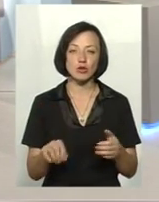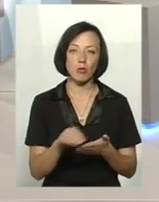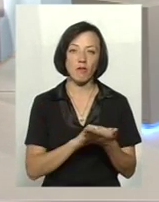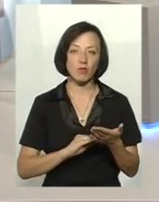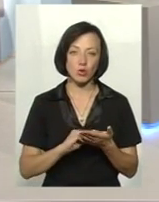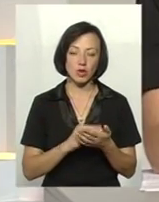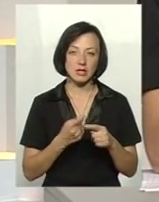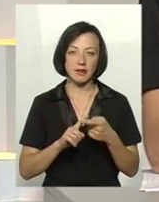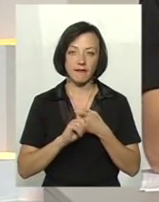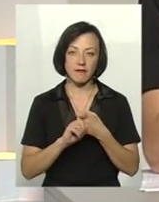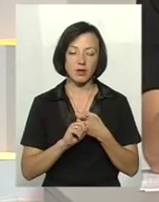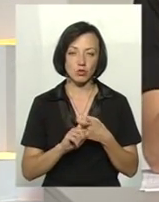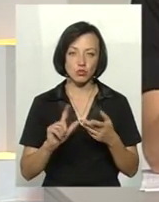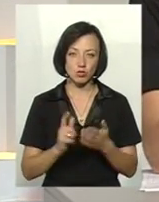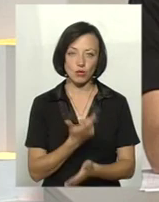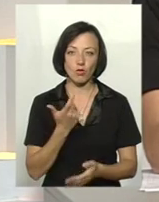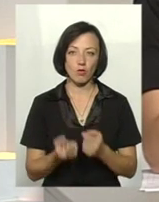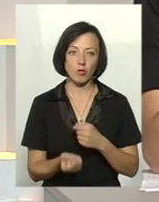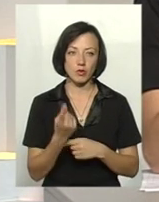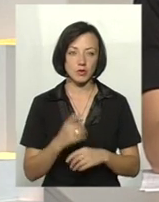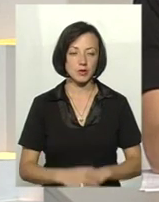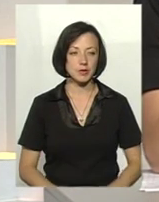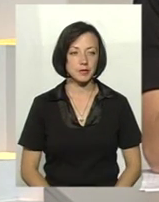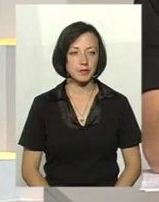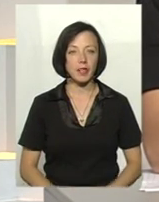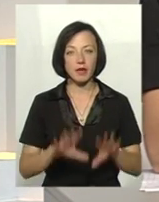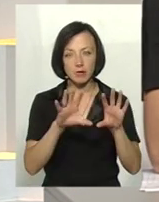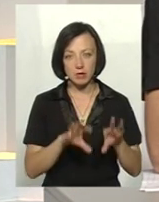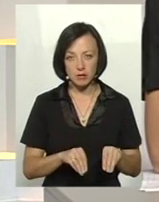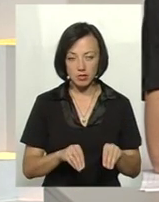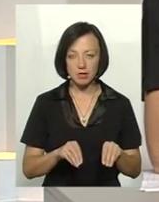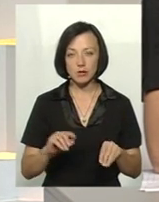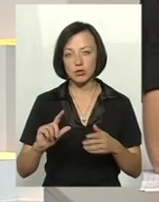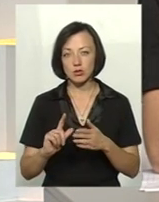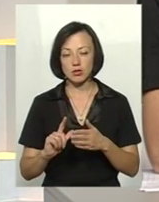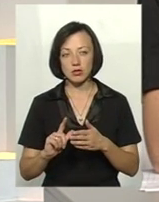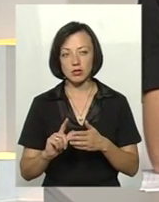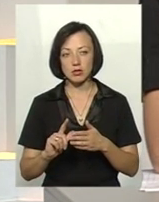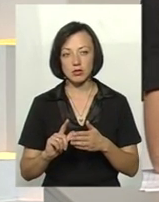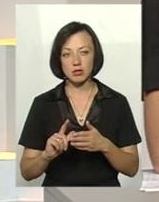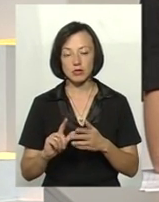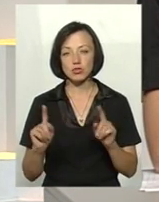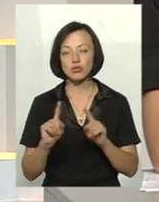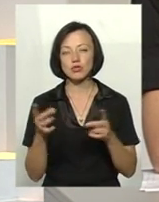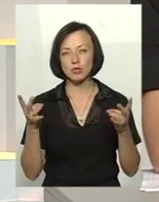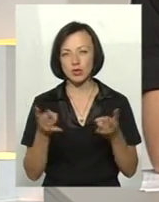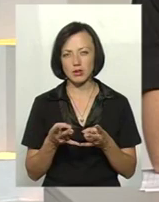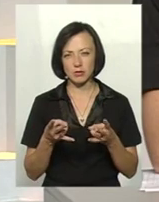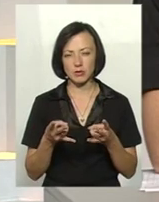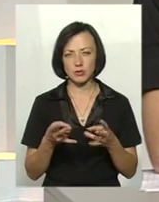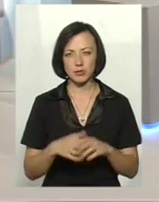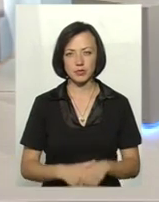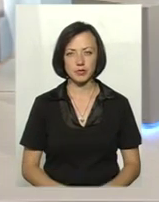цей вірус, скажімо, щухнути, пригаснути? І що для цього потрібно?